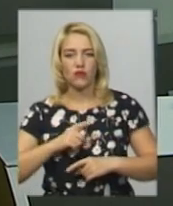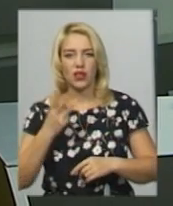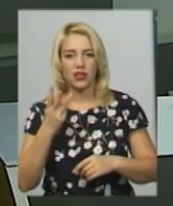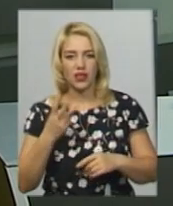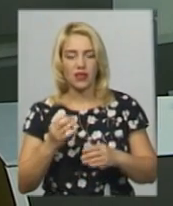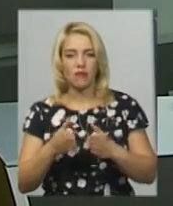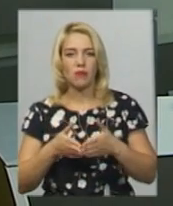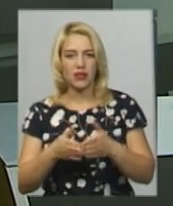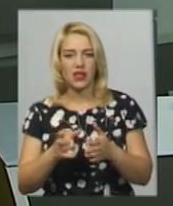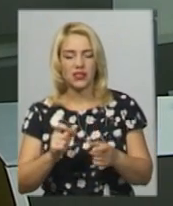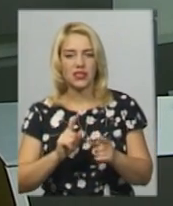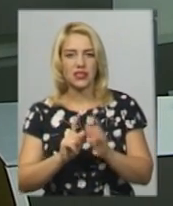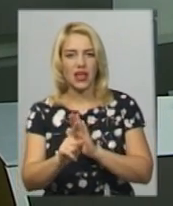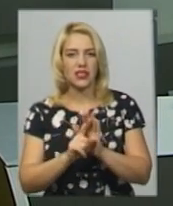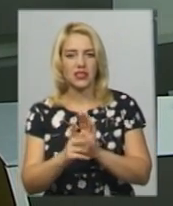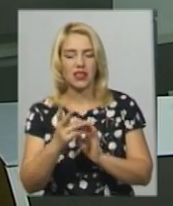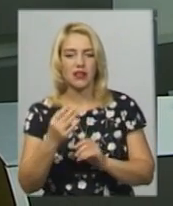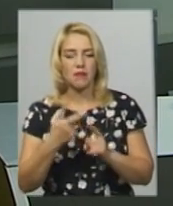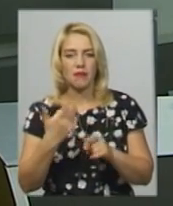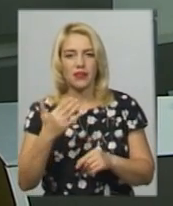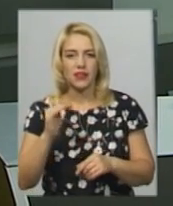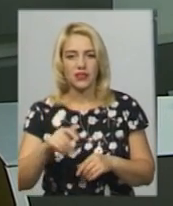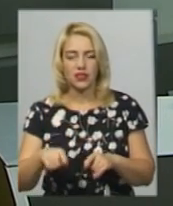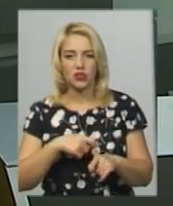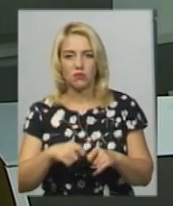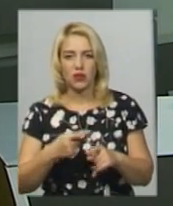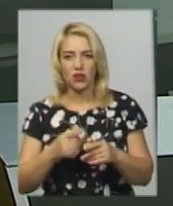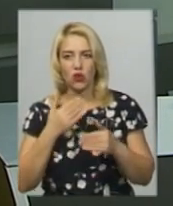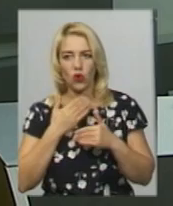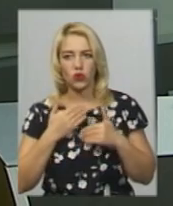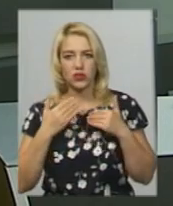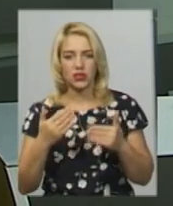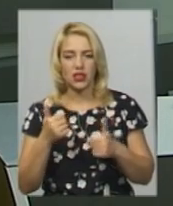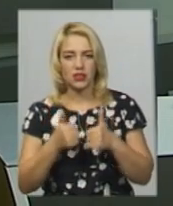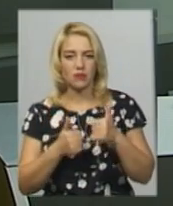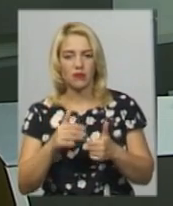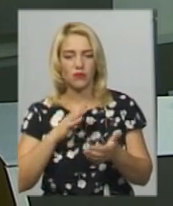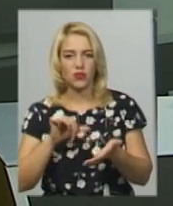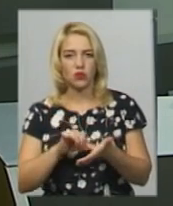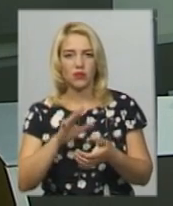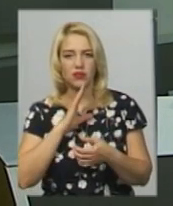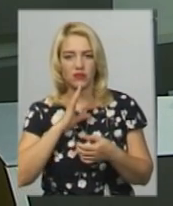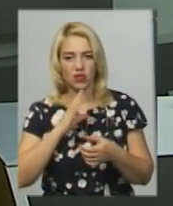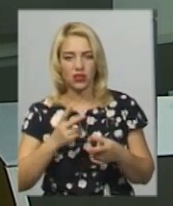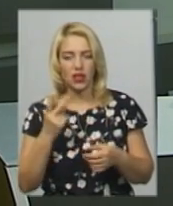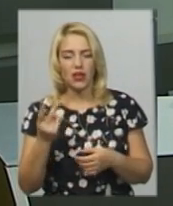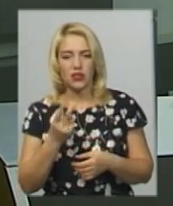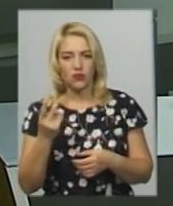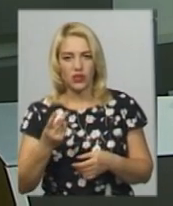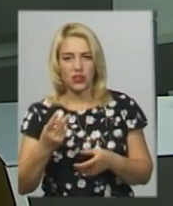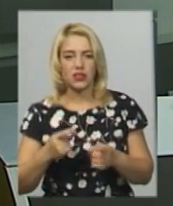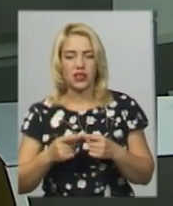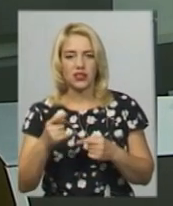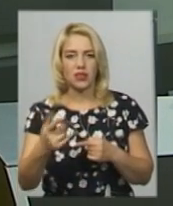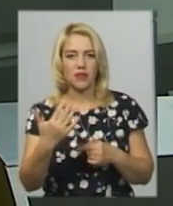5 тисяч метрів. Останнього змагального дня, розповів президент обласної федерації, виступали дівчата в байдарці-двійці на дистанції 5 тисяч